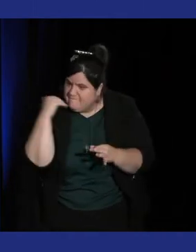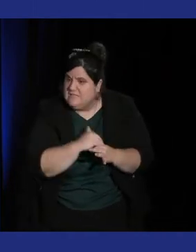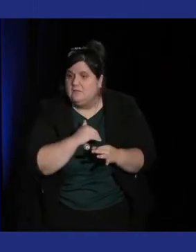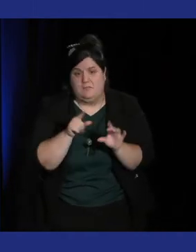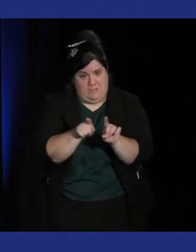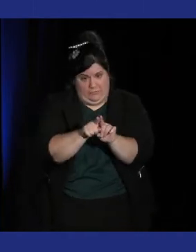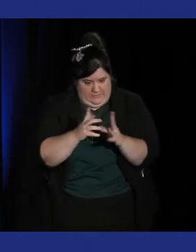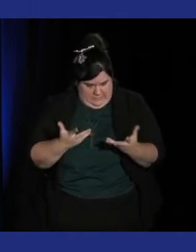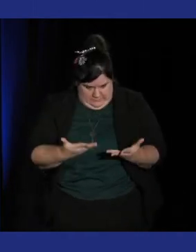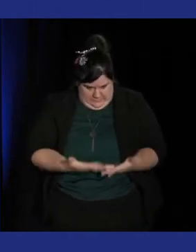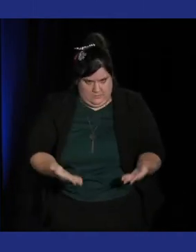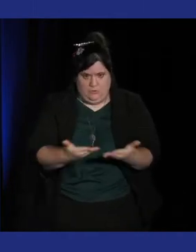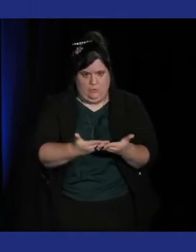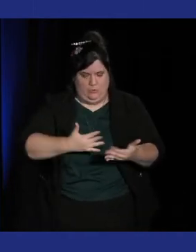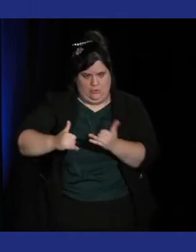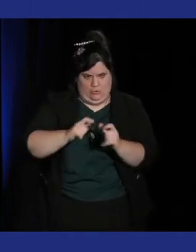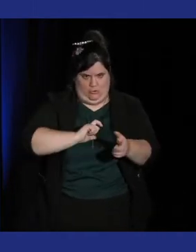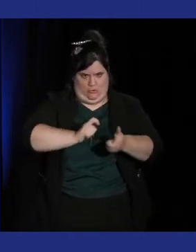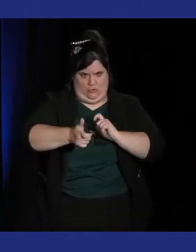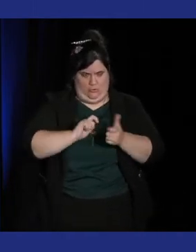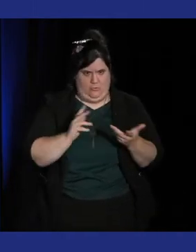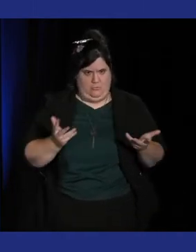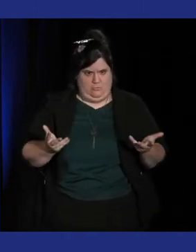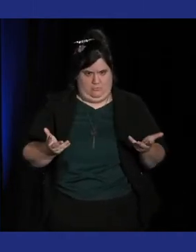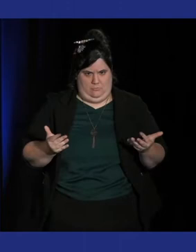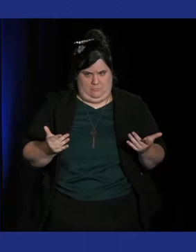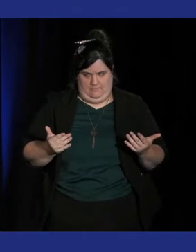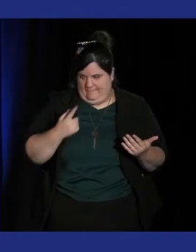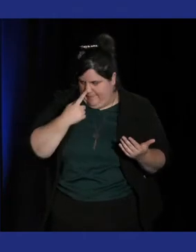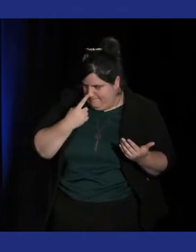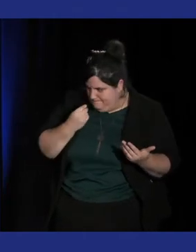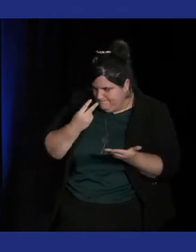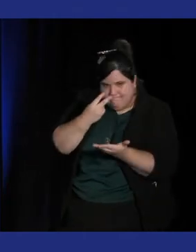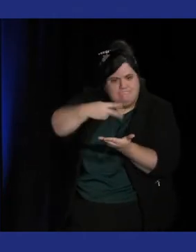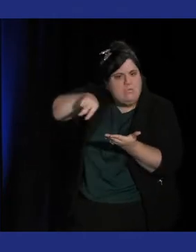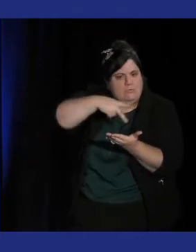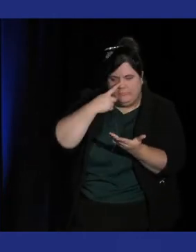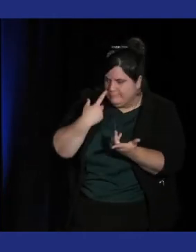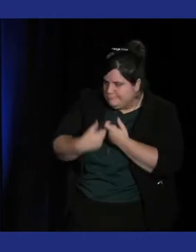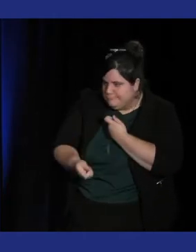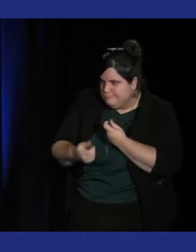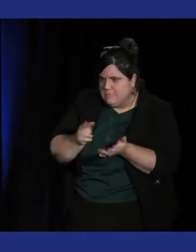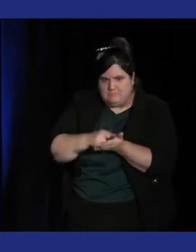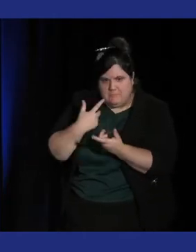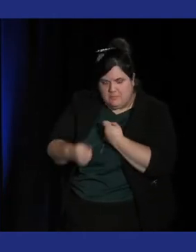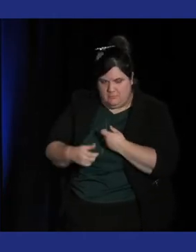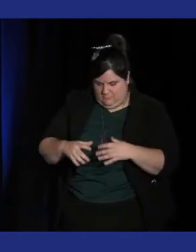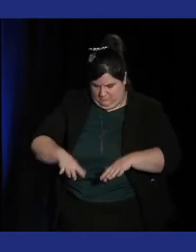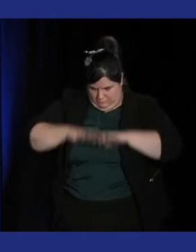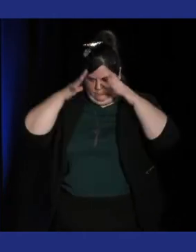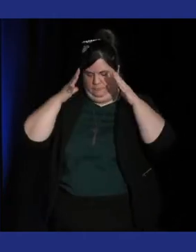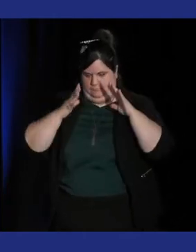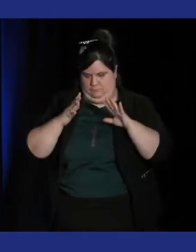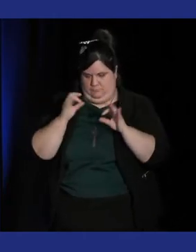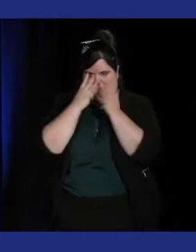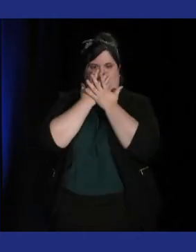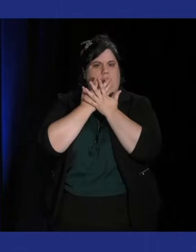que la séance de gameplay est pas prévue de base pour être intégrée dans un jeu comme ça bah tout de suite le joueur va beaucoup plus s'attacher, beaucoup plus se dire et bah voilà